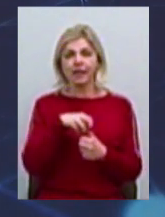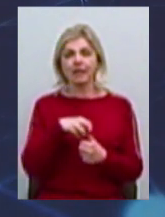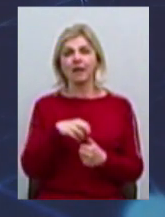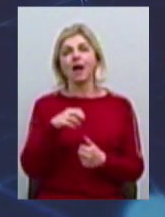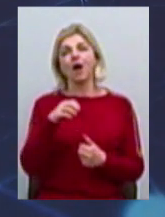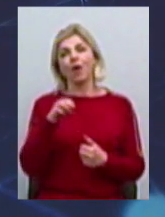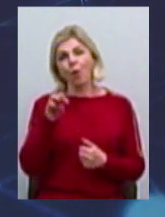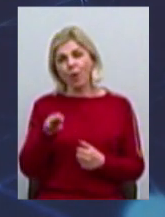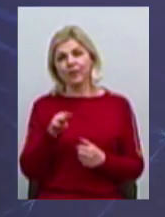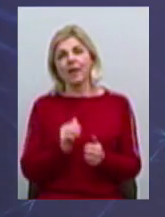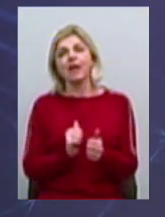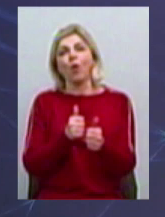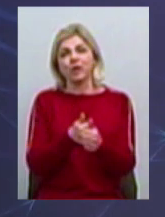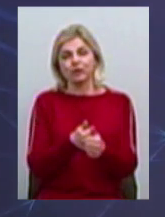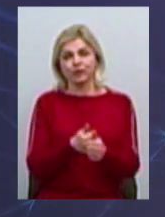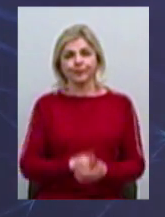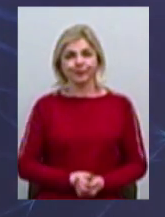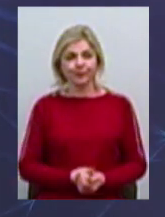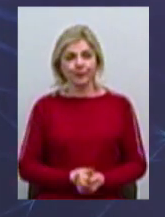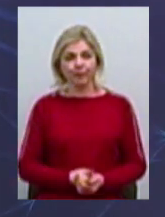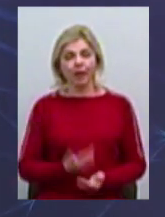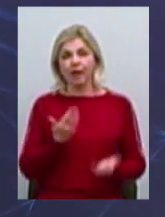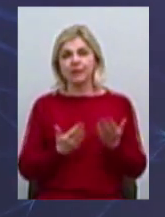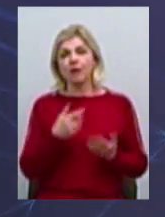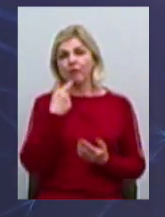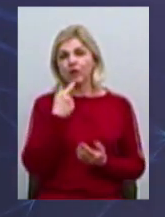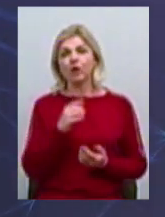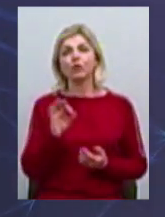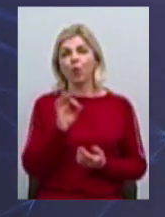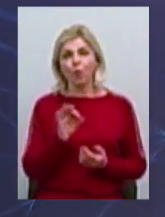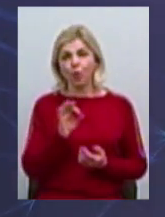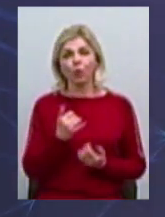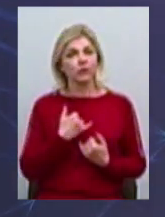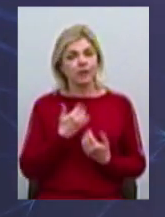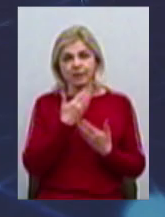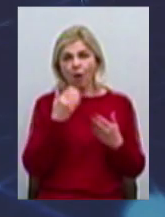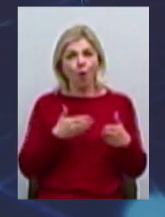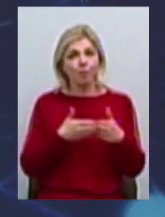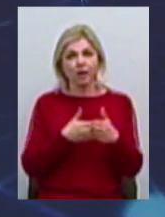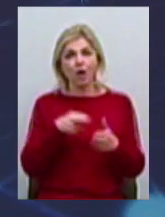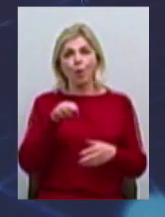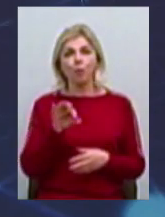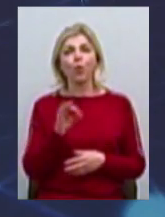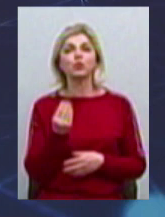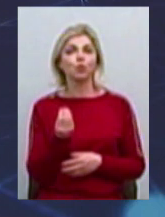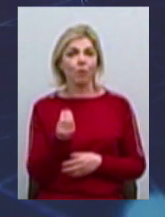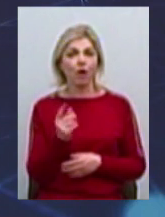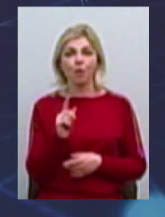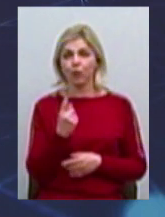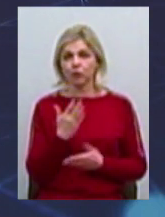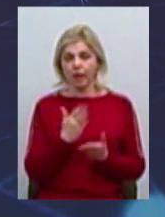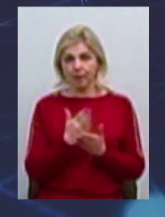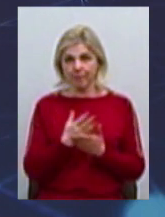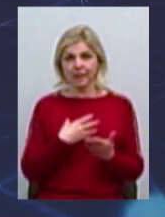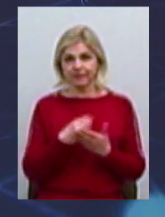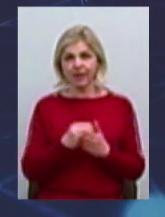Про які суми йдеться, коли ви говорите про підтримку діючого бізнесу? У нас немає обмеженості по сумах. Чому? Тому що ми маємо свій